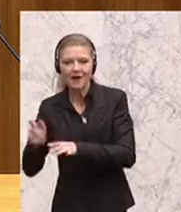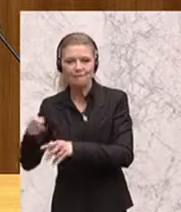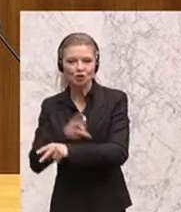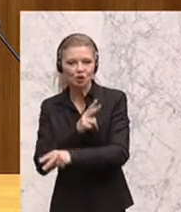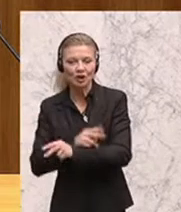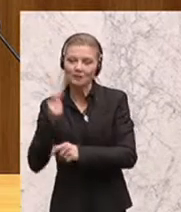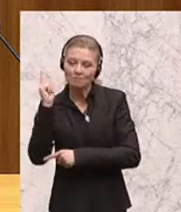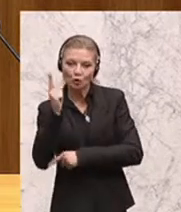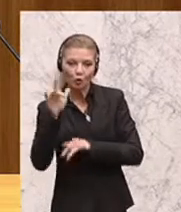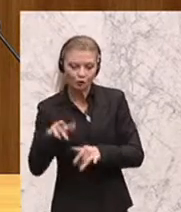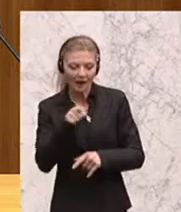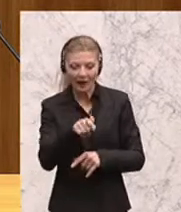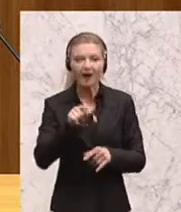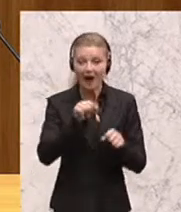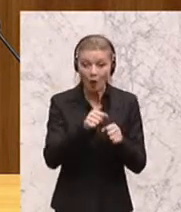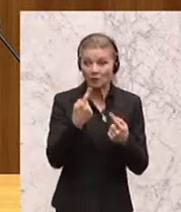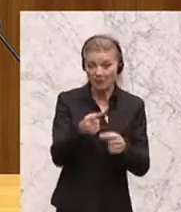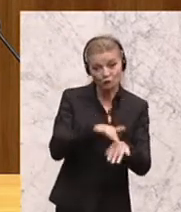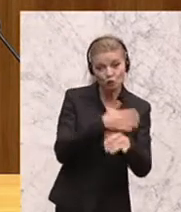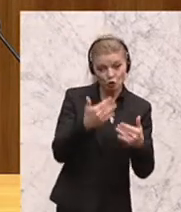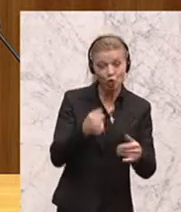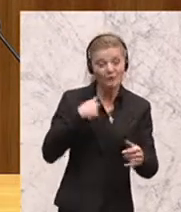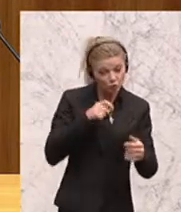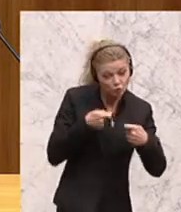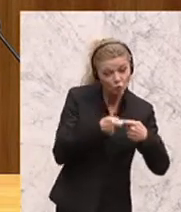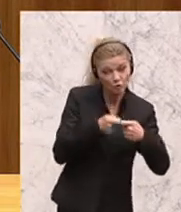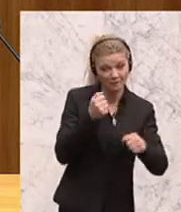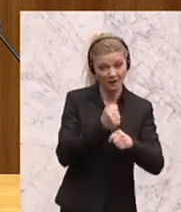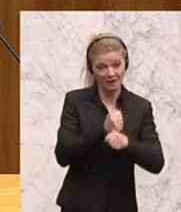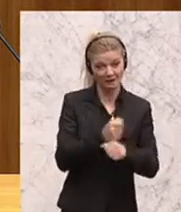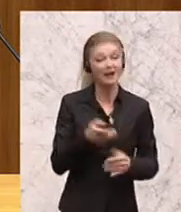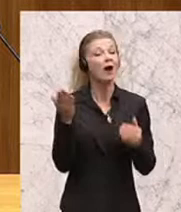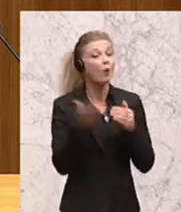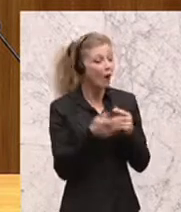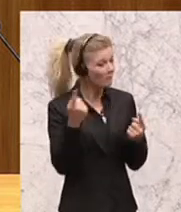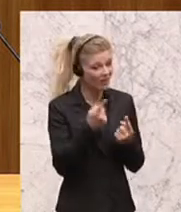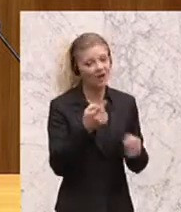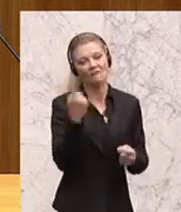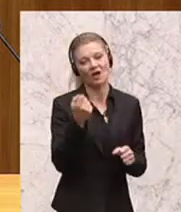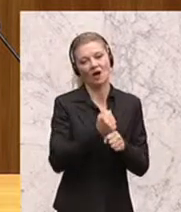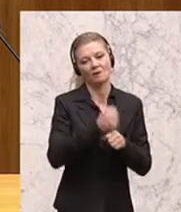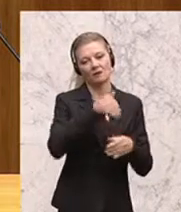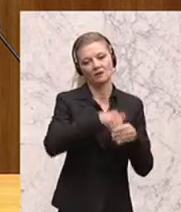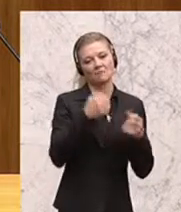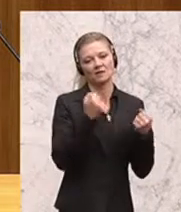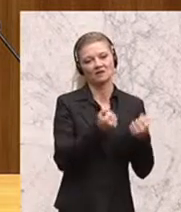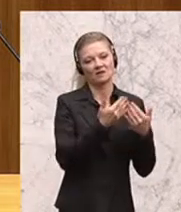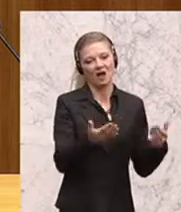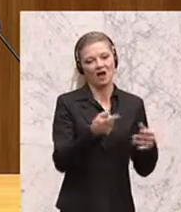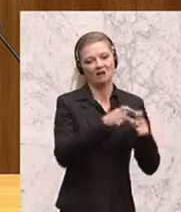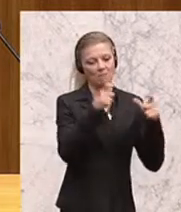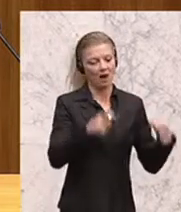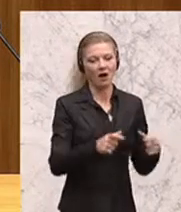die Ärmsten sind in Wahrheit diejenigen, die in den Sicherheitsapparaten tätig sind. Weil die müssen am Schluss, wenn dann das Soziale und das